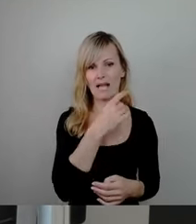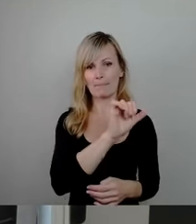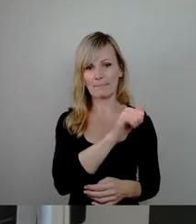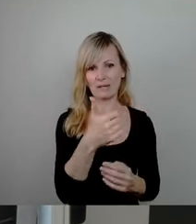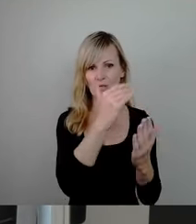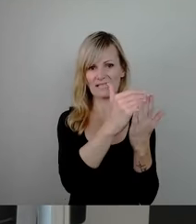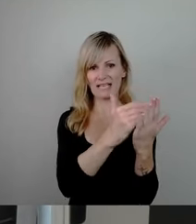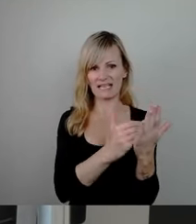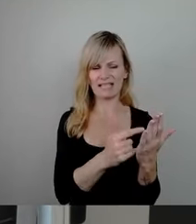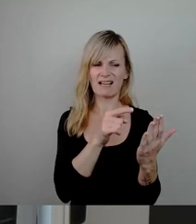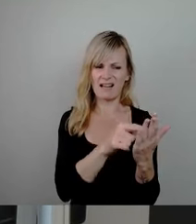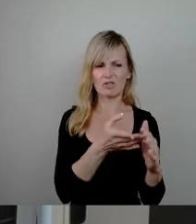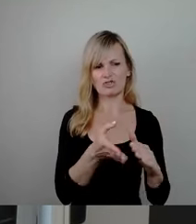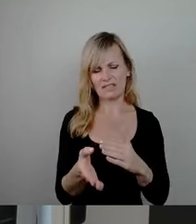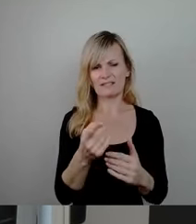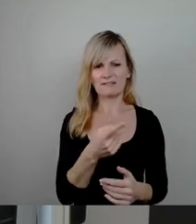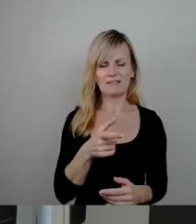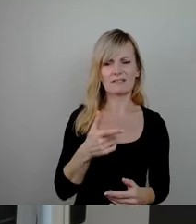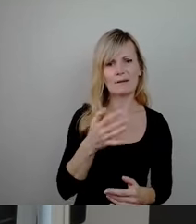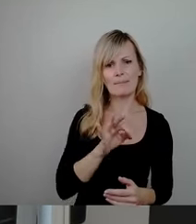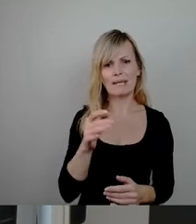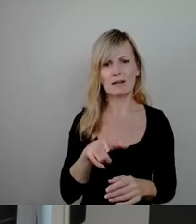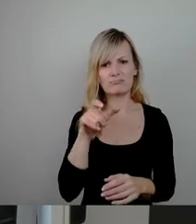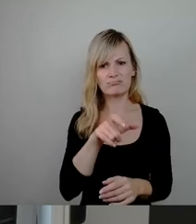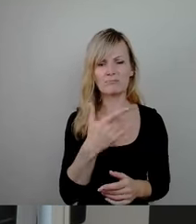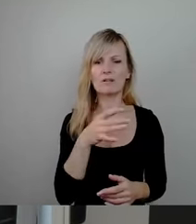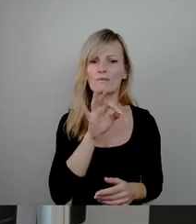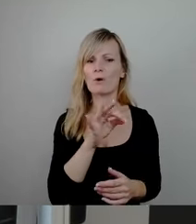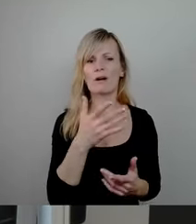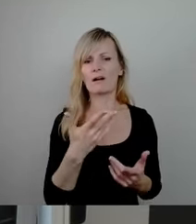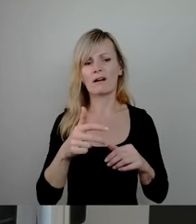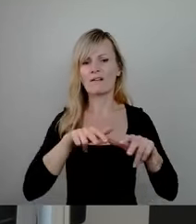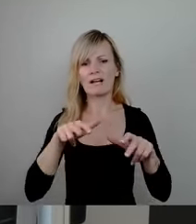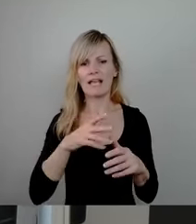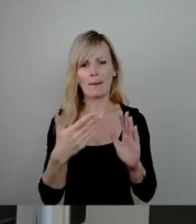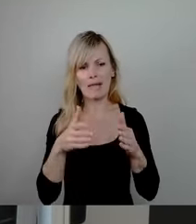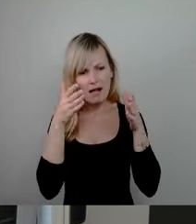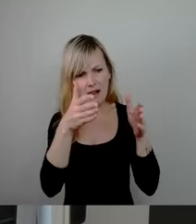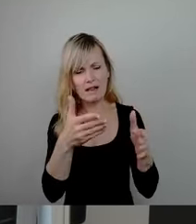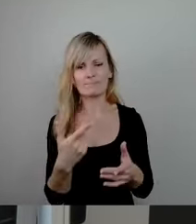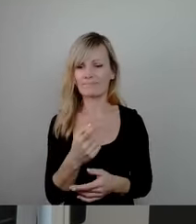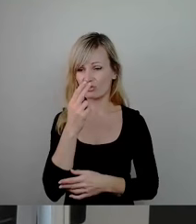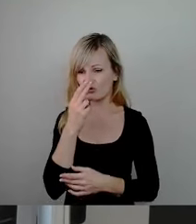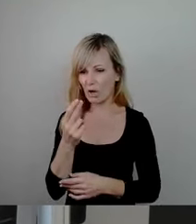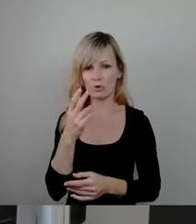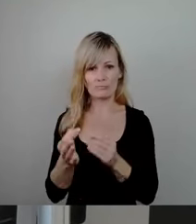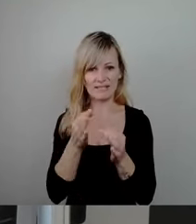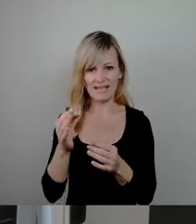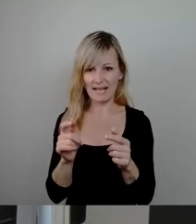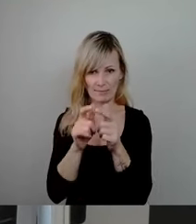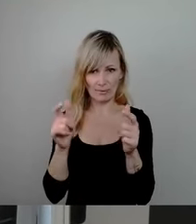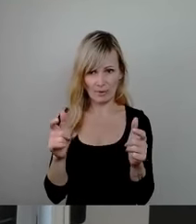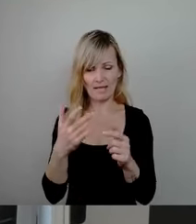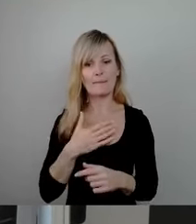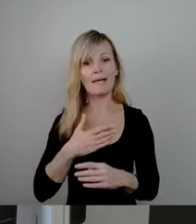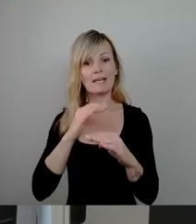im investiven Bereich im Verkehr beschwert hat. Und wenn wir speziell auf die Brücken gucken, meine Kollegin Frau Krause hat